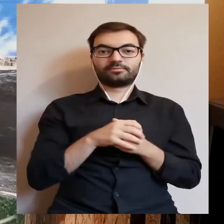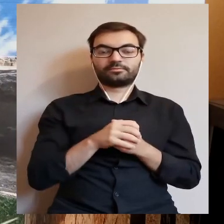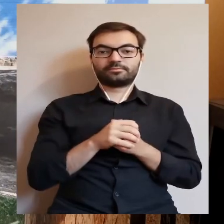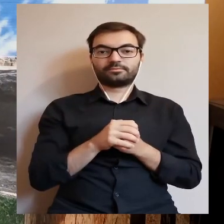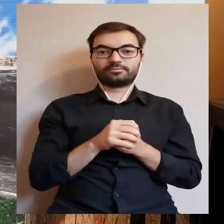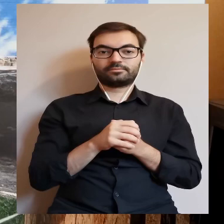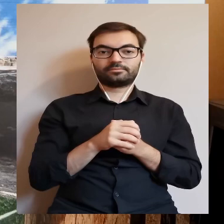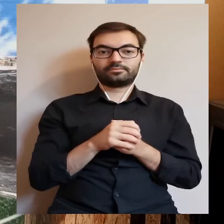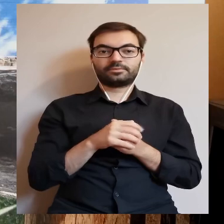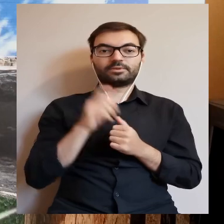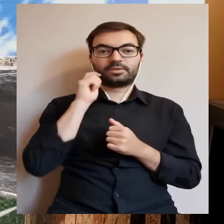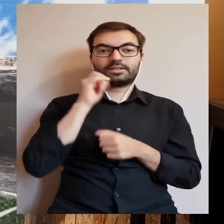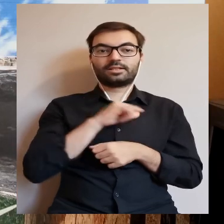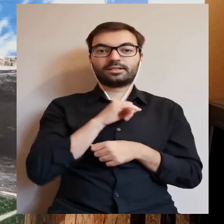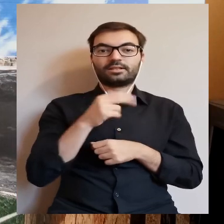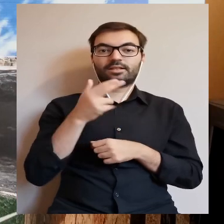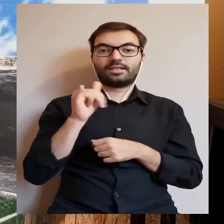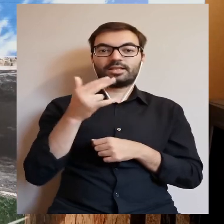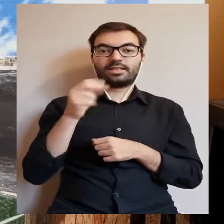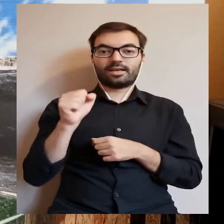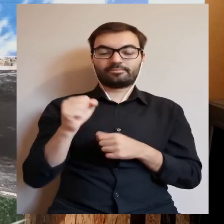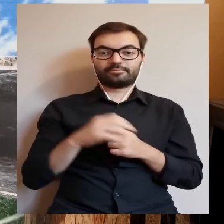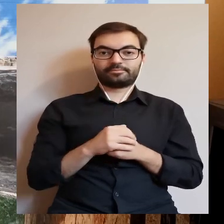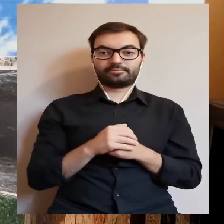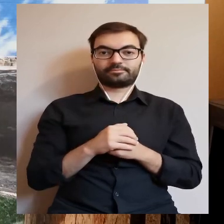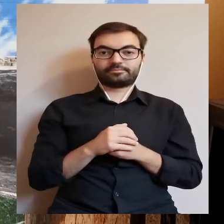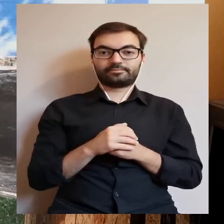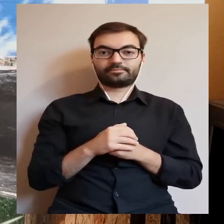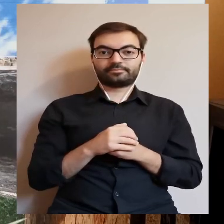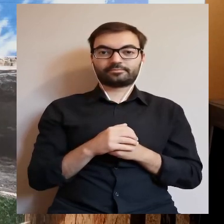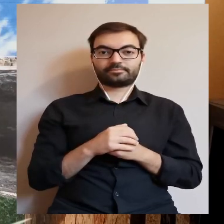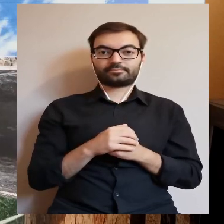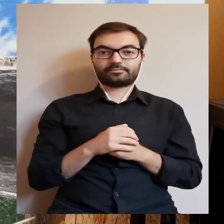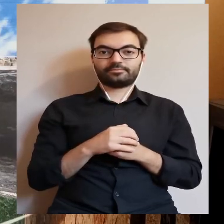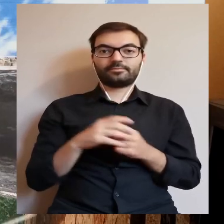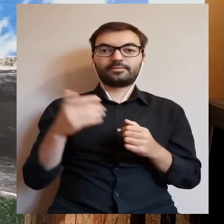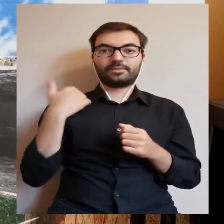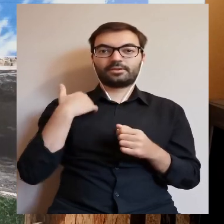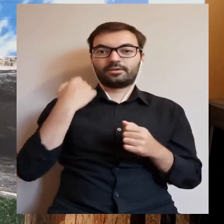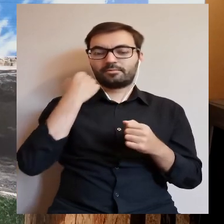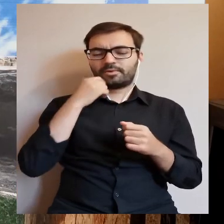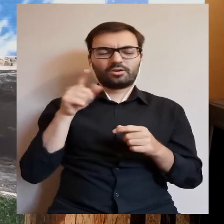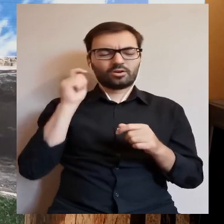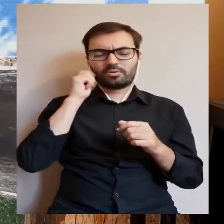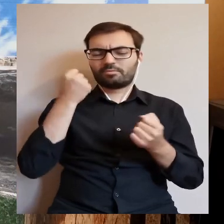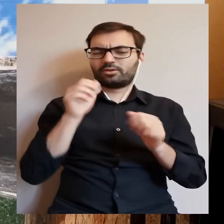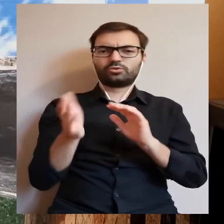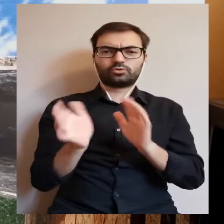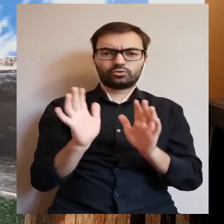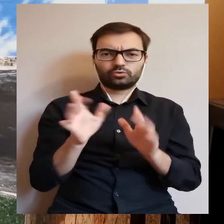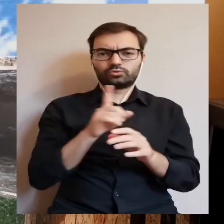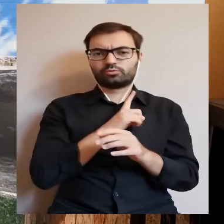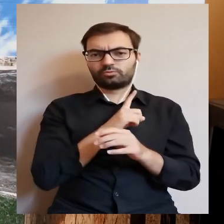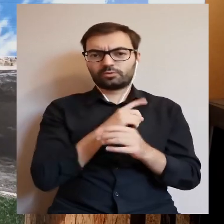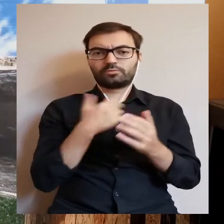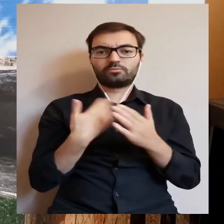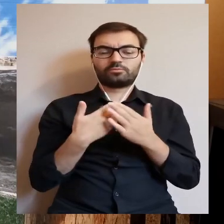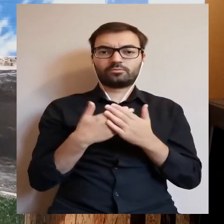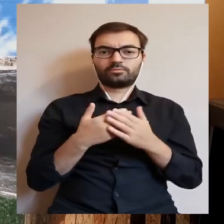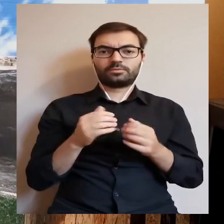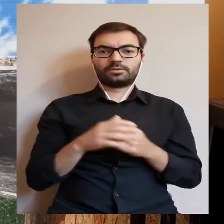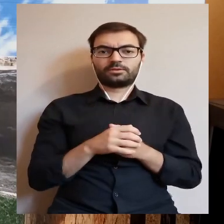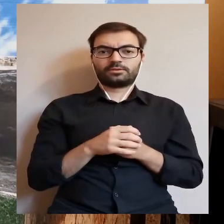na terenie tej osady kobieta imieniem Nina i była bardzo troskliwą niewiastą,